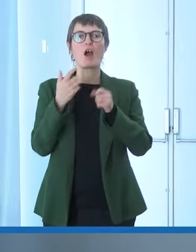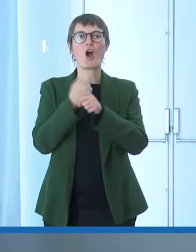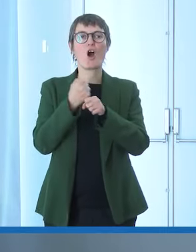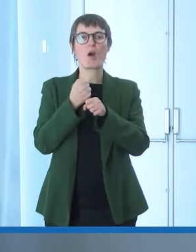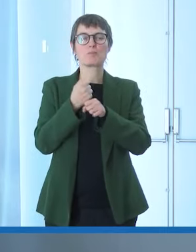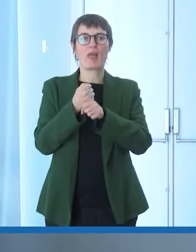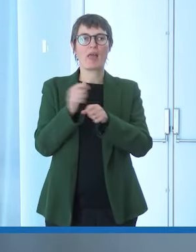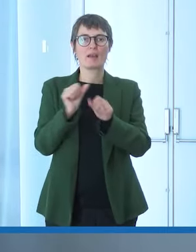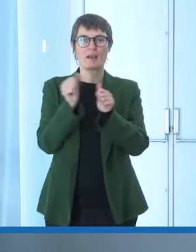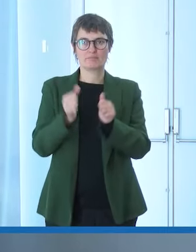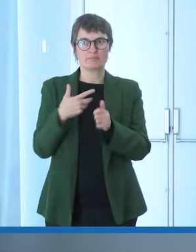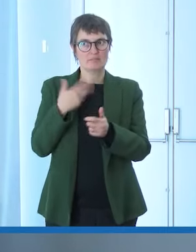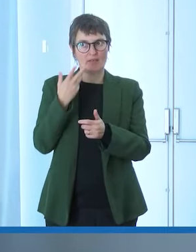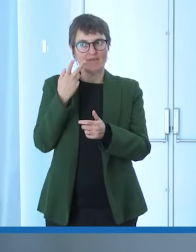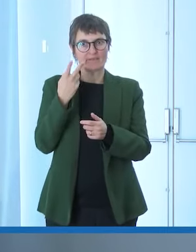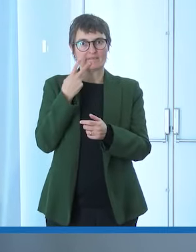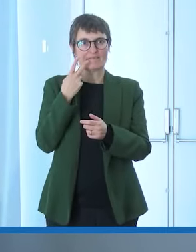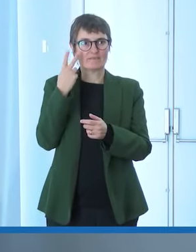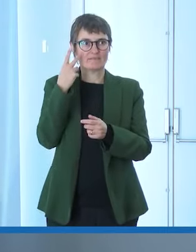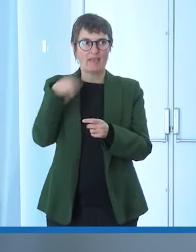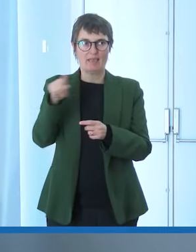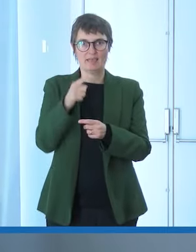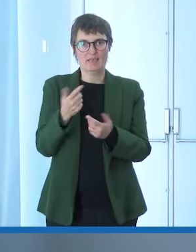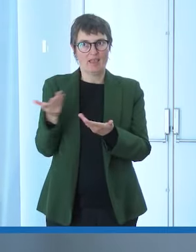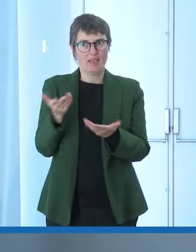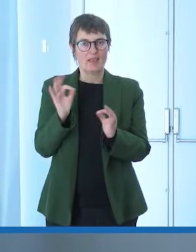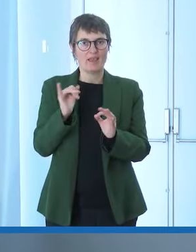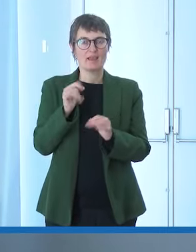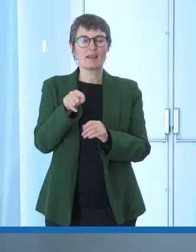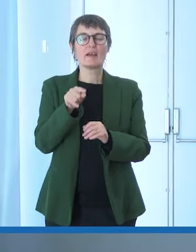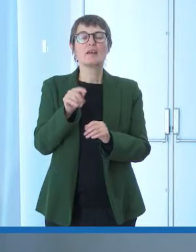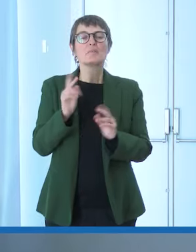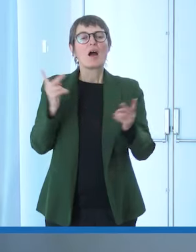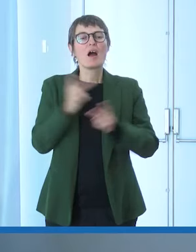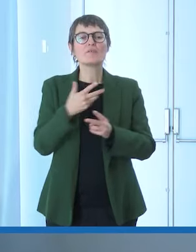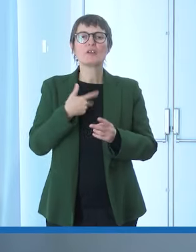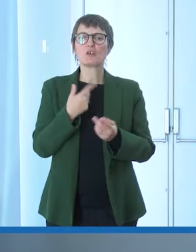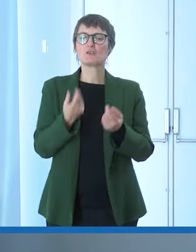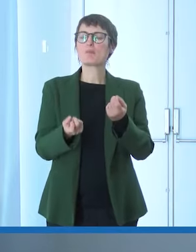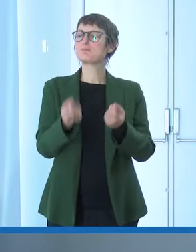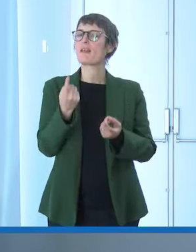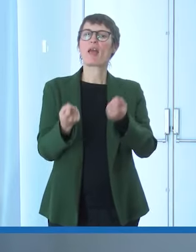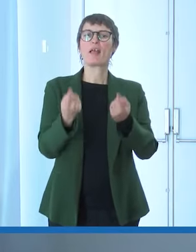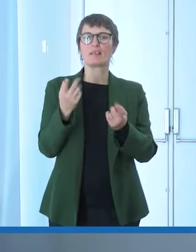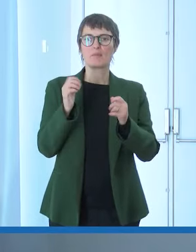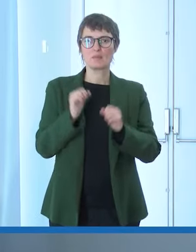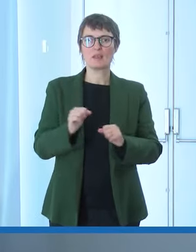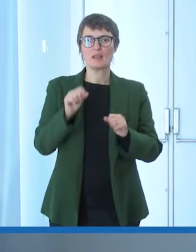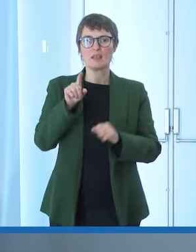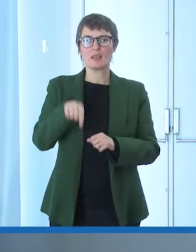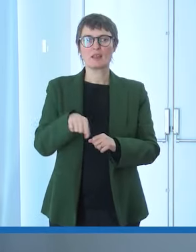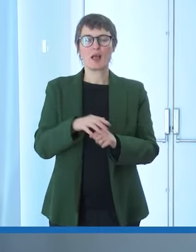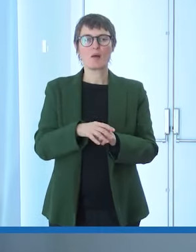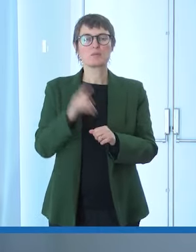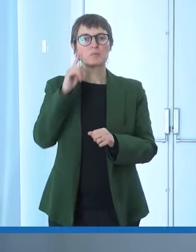davvero a vedere ma lasciando anche spazio all'imprevedibilità le immagini che scorrono sullo schermo